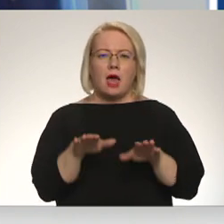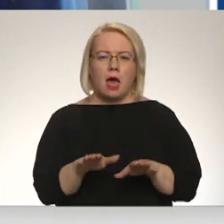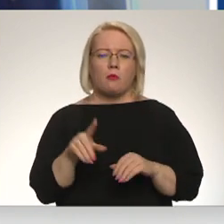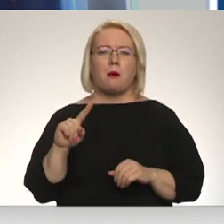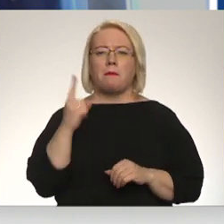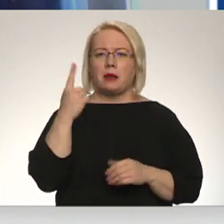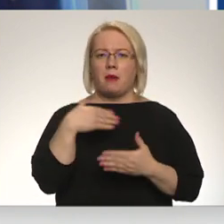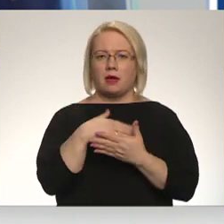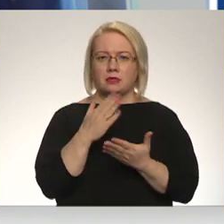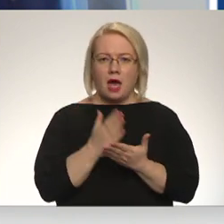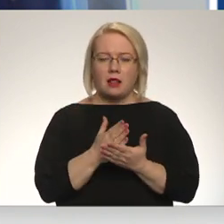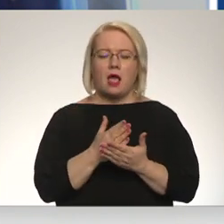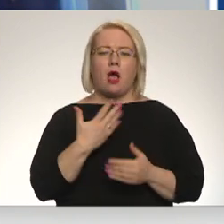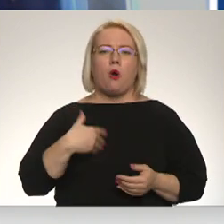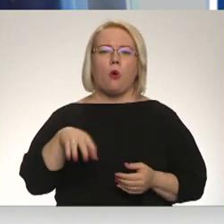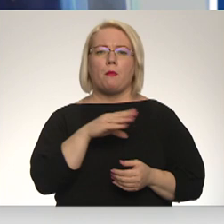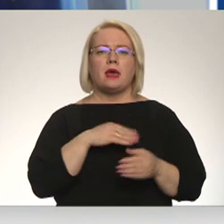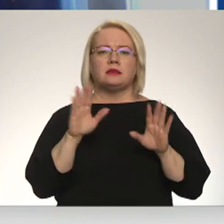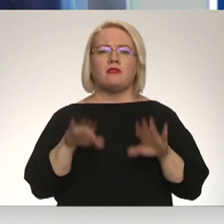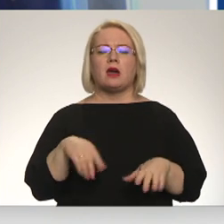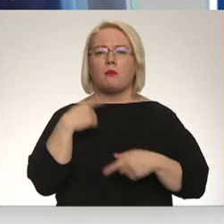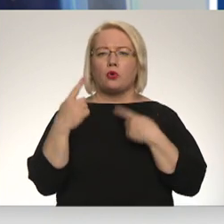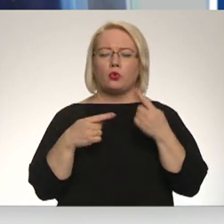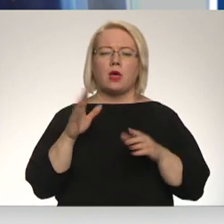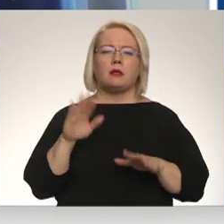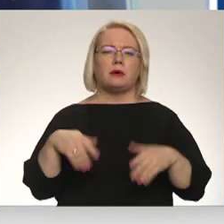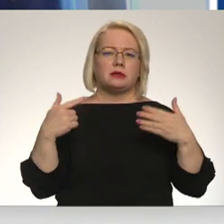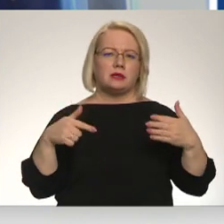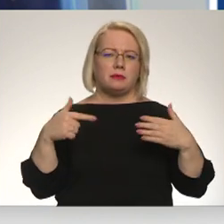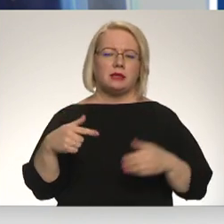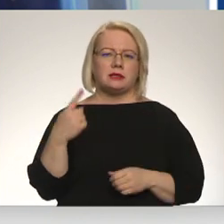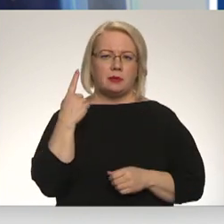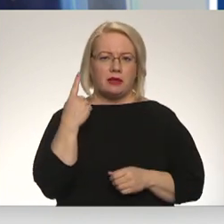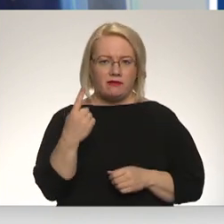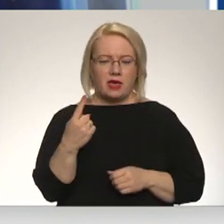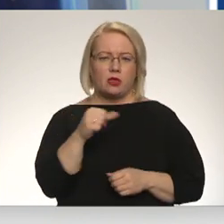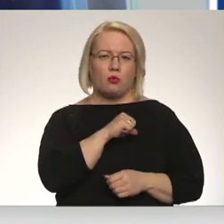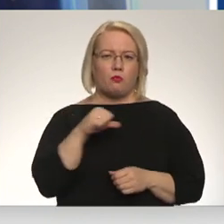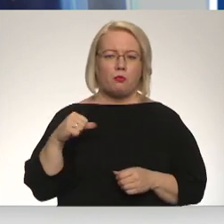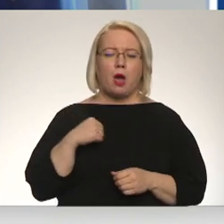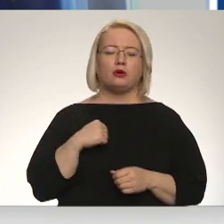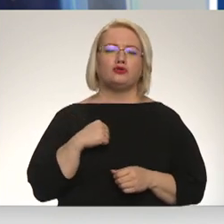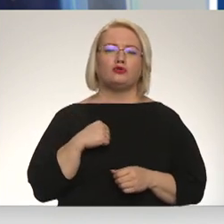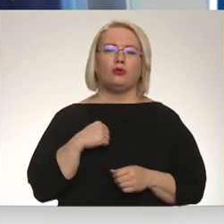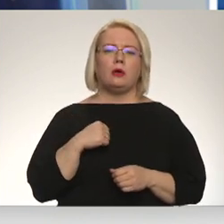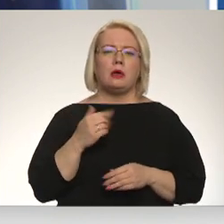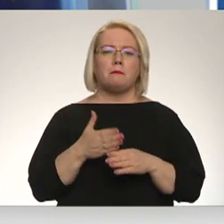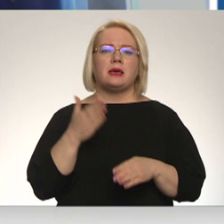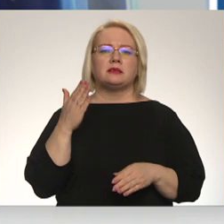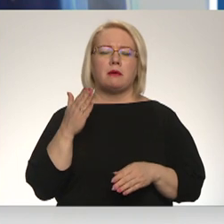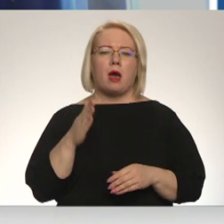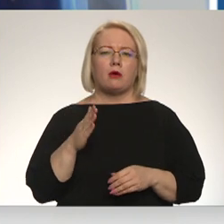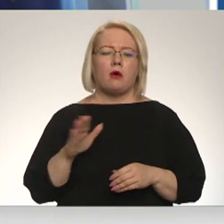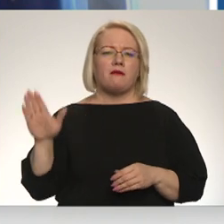pirmā daļa un būtībā mēs varam runāt šobrīd par 71 pašu bīstamāko